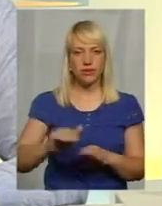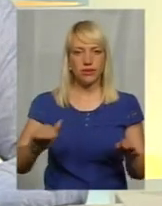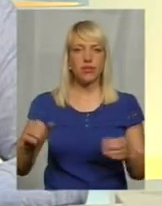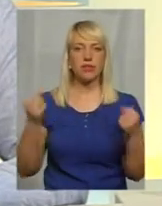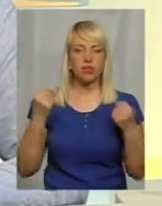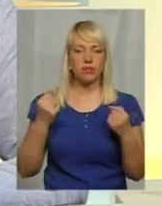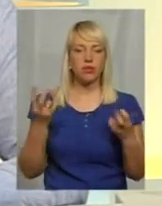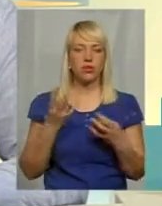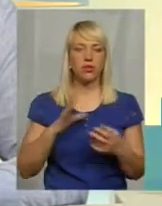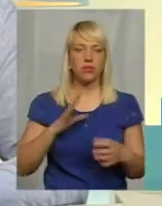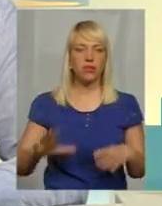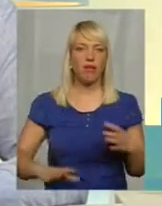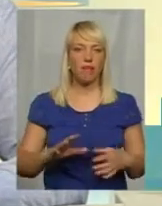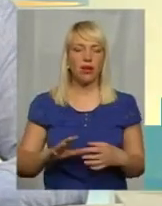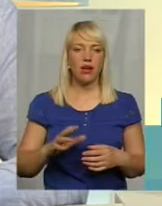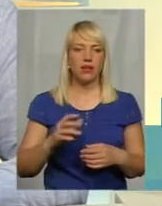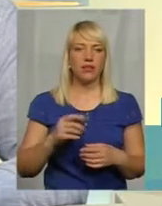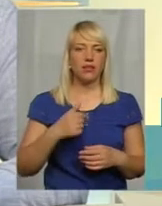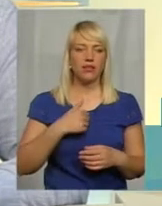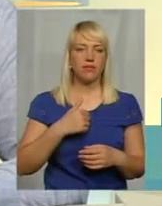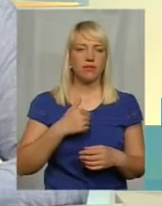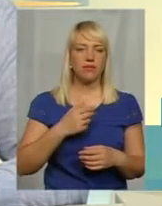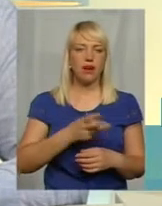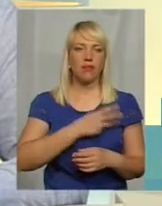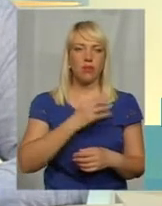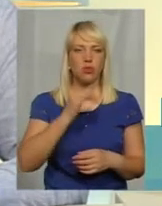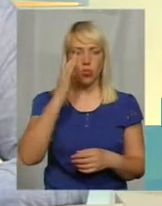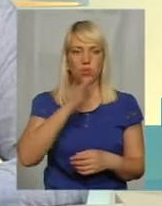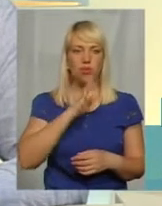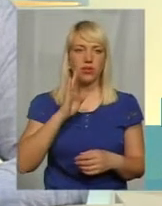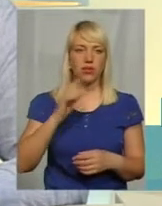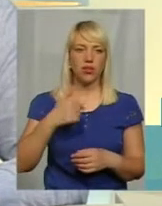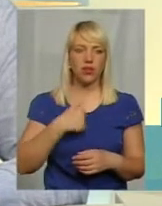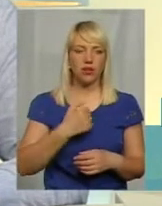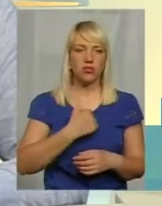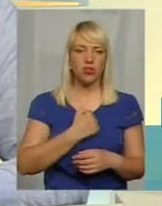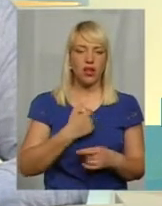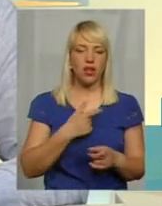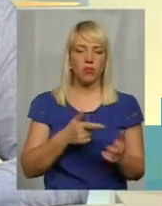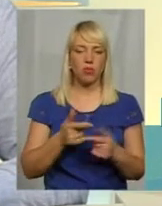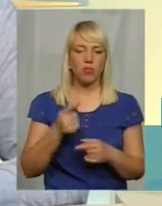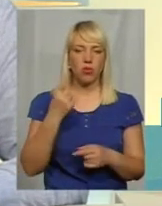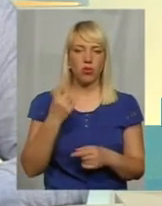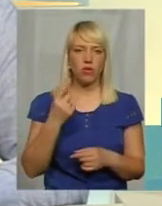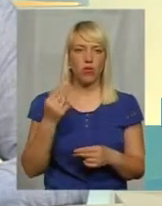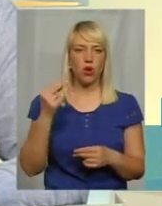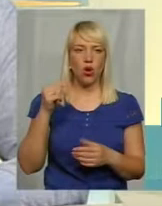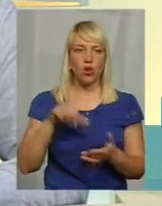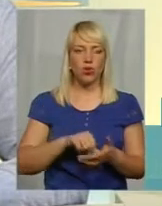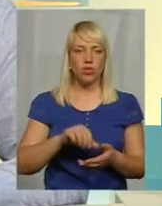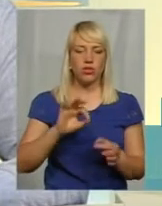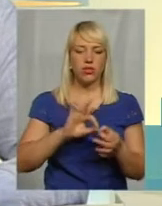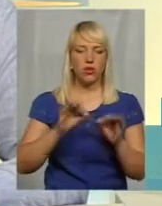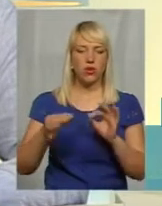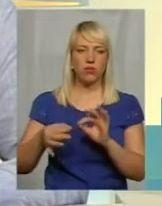Естественно, у родителей. Я, к сожалению, подготовив одного участника Олимпийських игр,